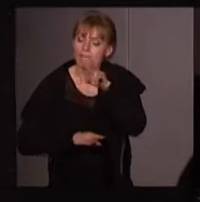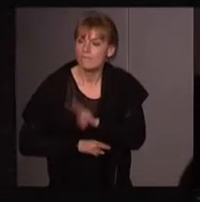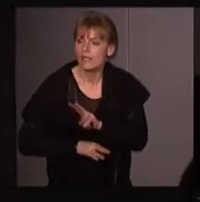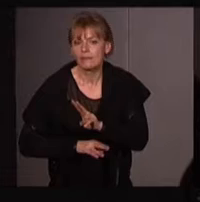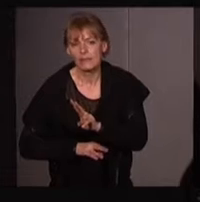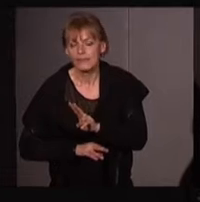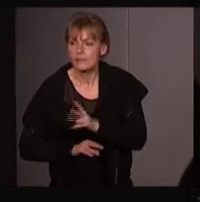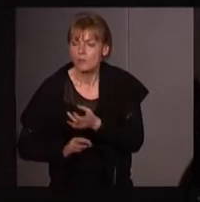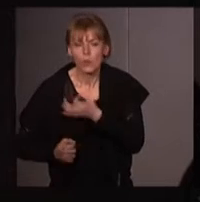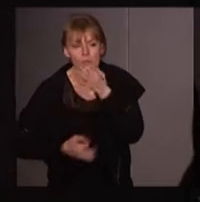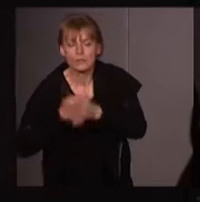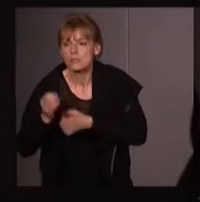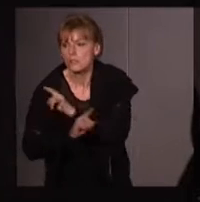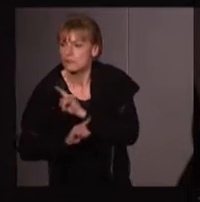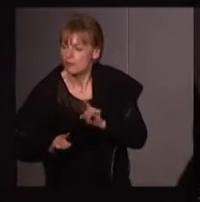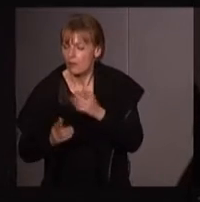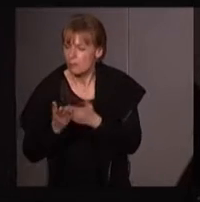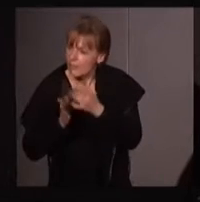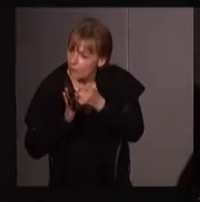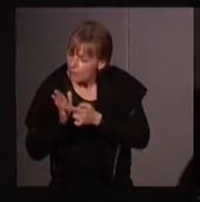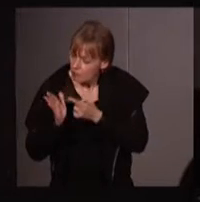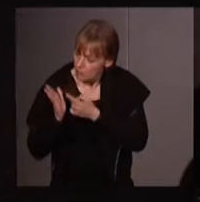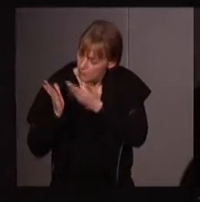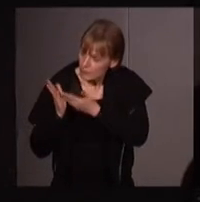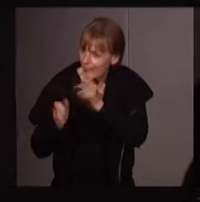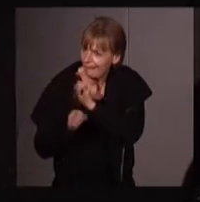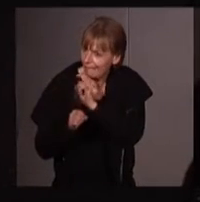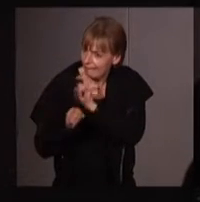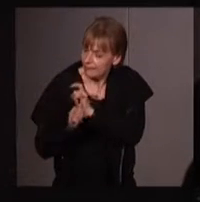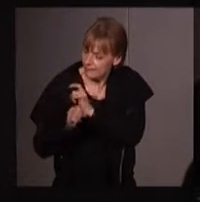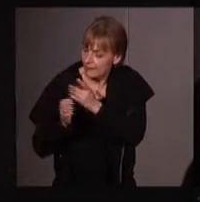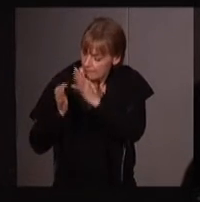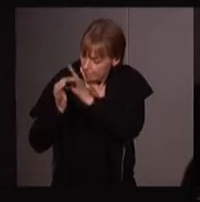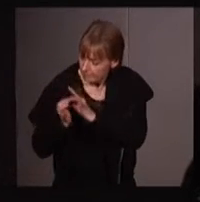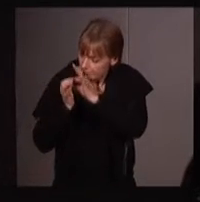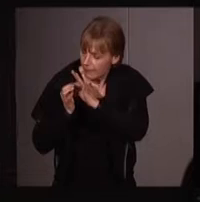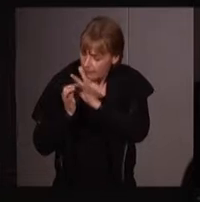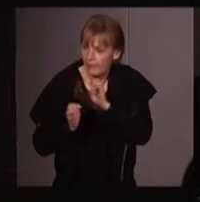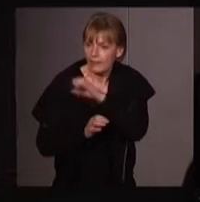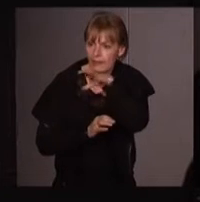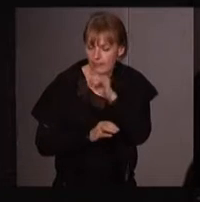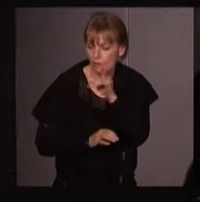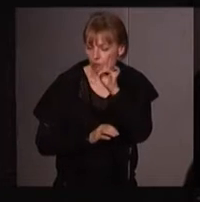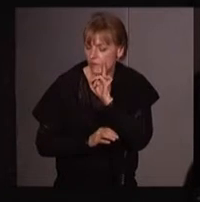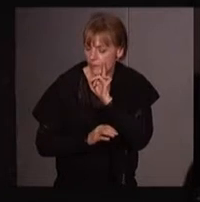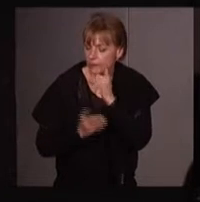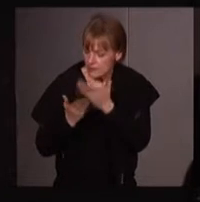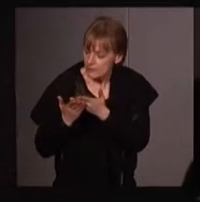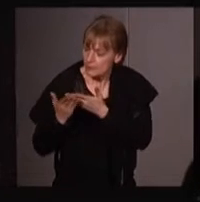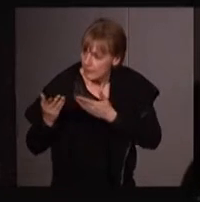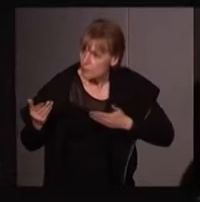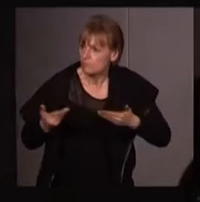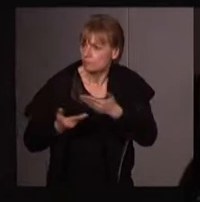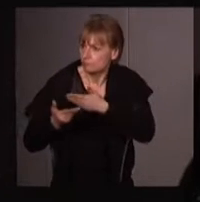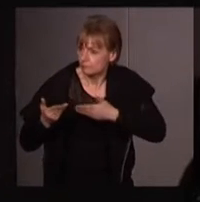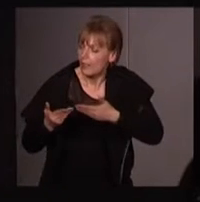ces différentes critiques, mais de les relire à l'aune du mouvement auquel appartient l'écoféminisme pour pouvoir peut-être alors un petit peu